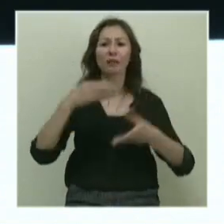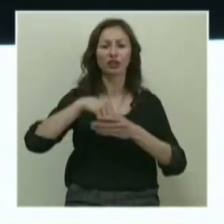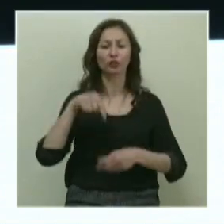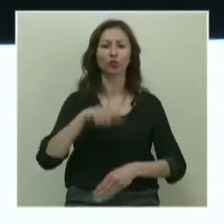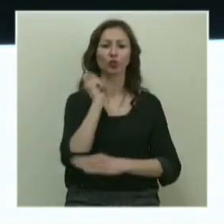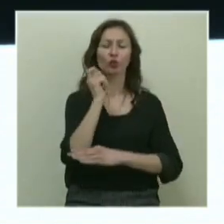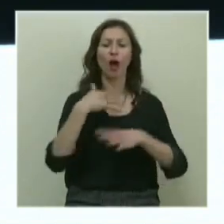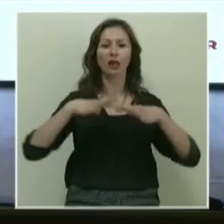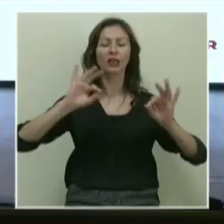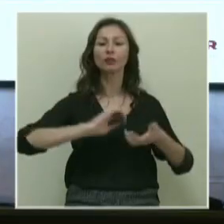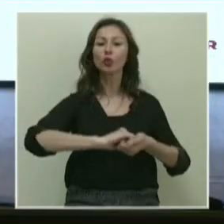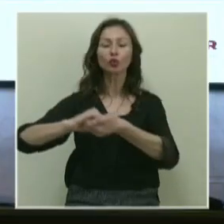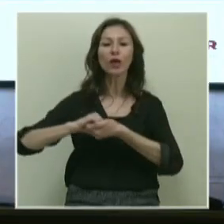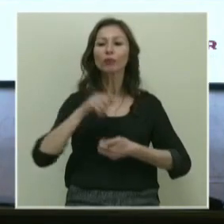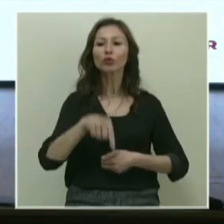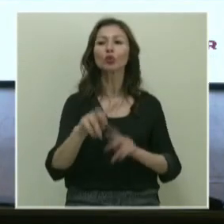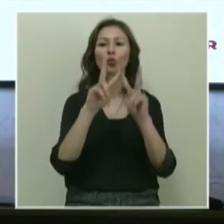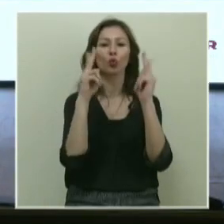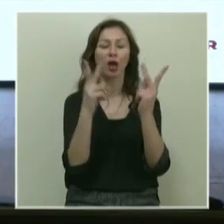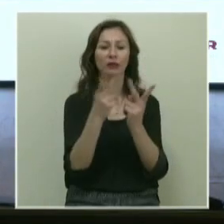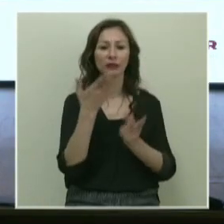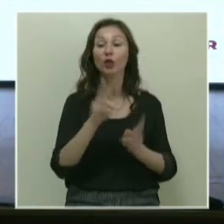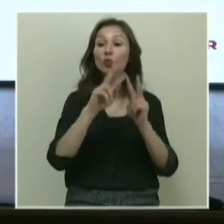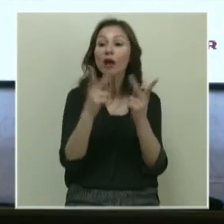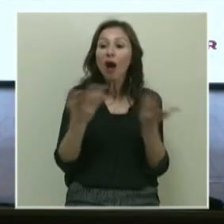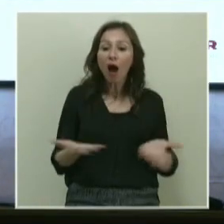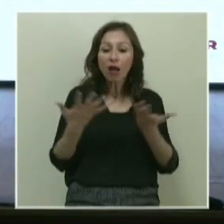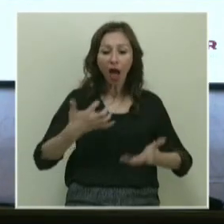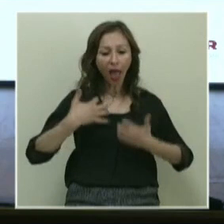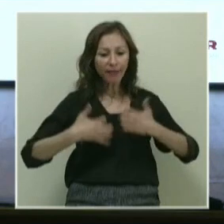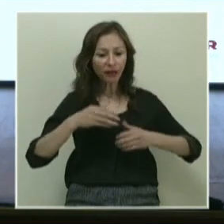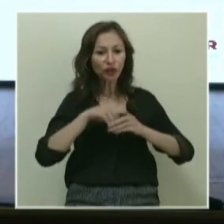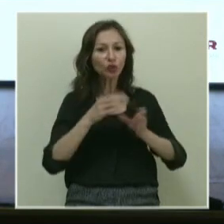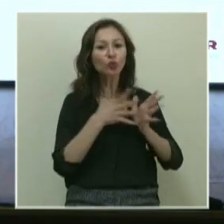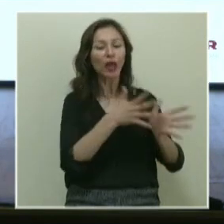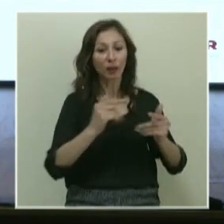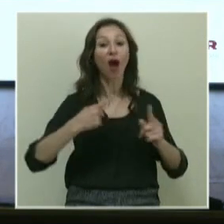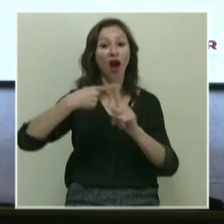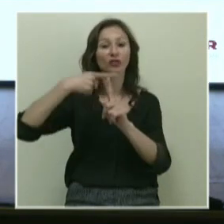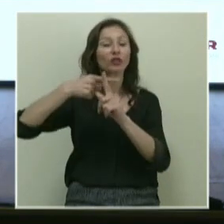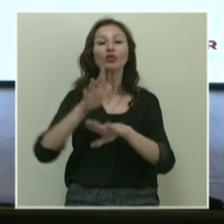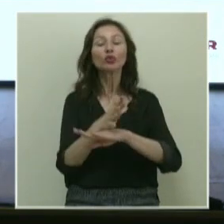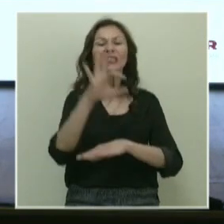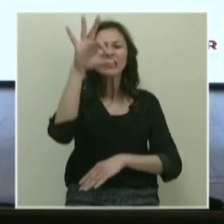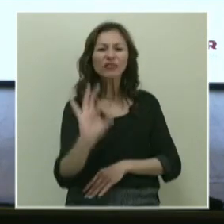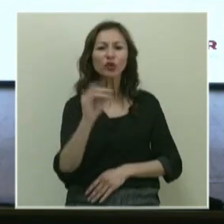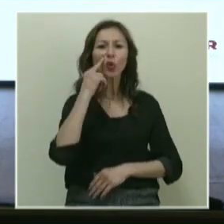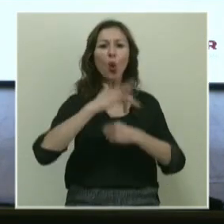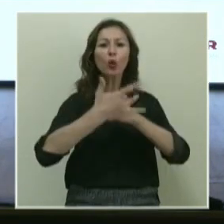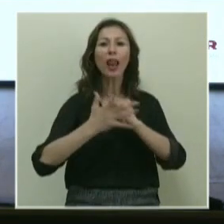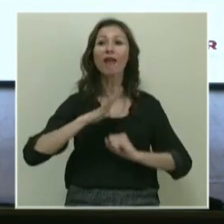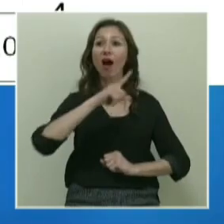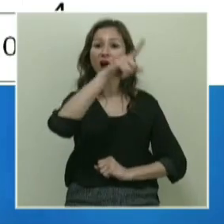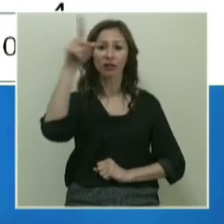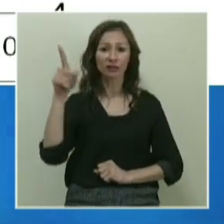sunumu hazırladım. Dostlarım bu da dünyası. Dünyada hala enerji tüketimi artacak. Çünkü sıfır noktasına yakın ülkeler var.